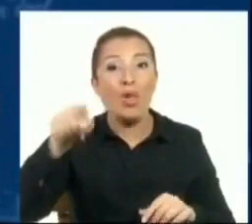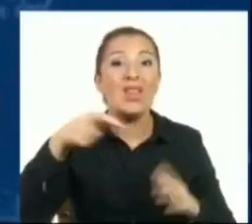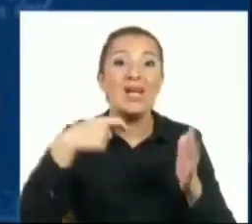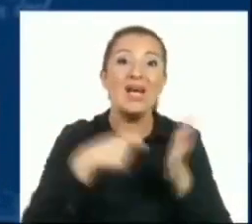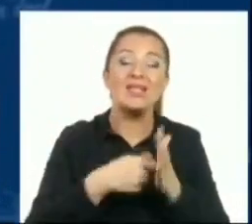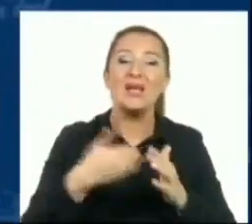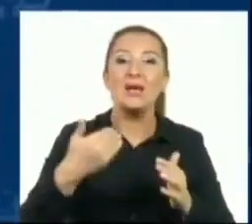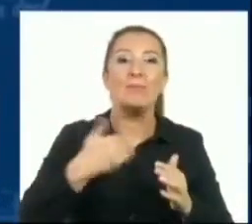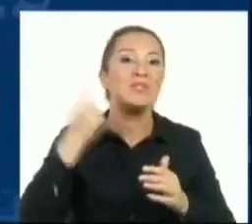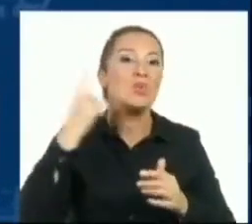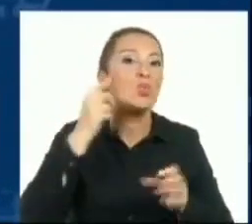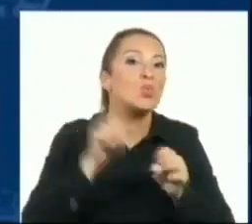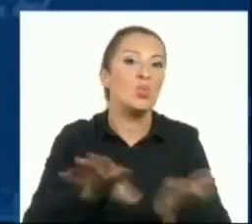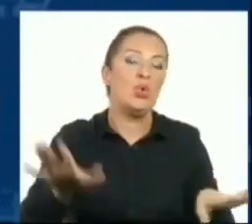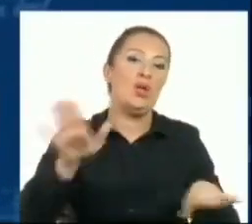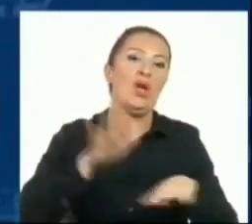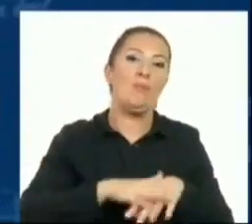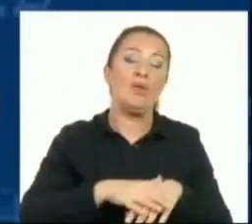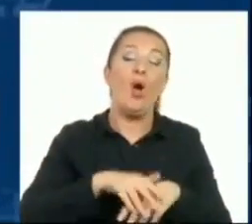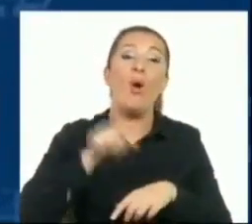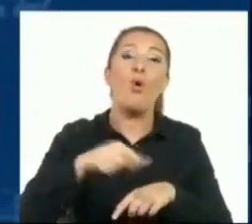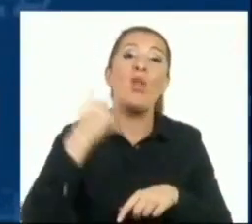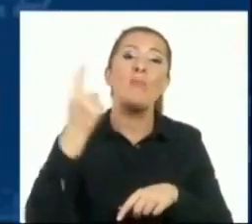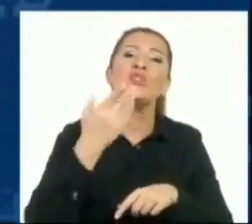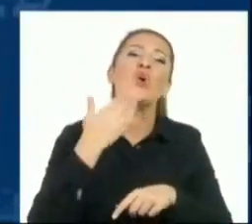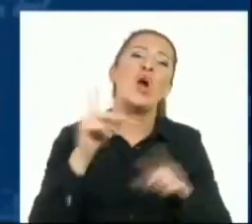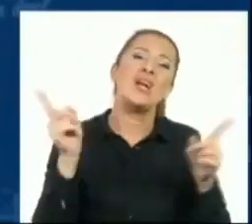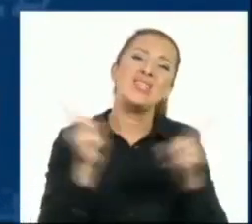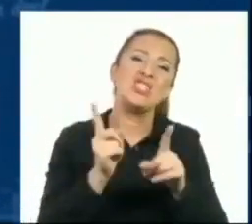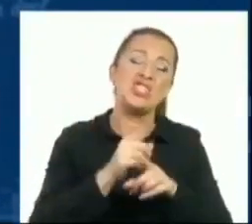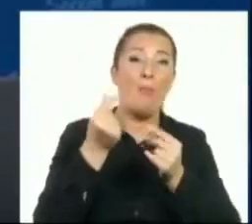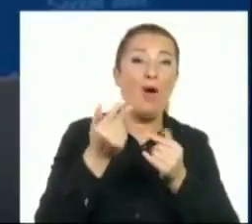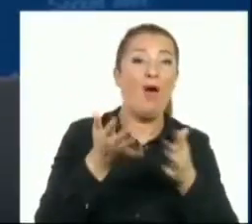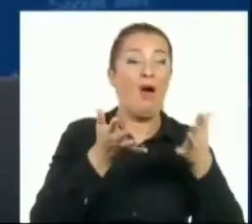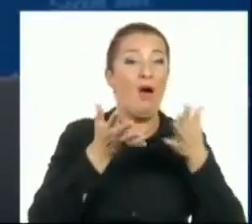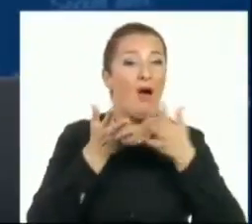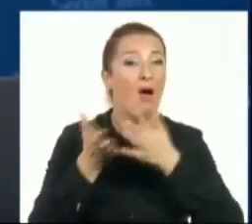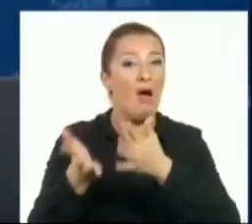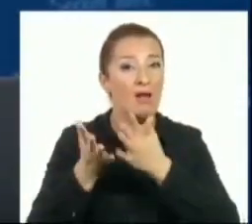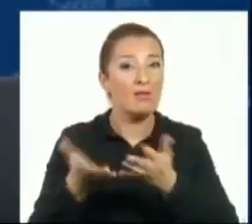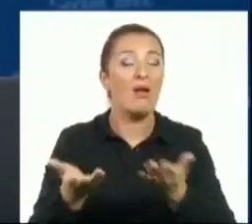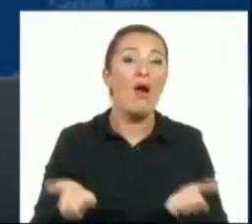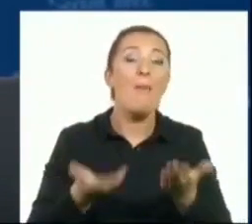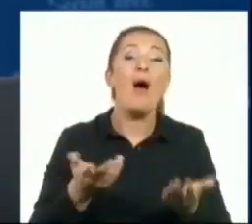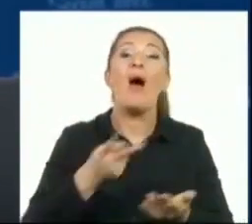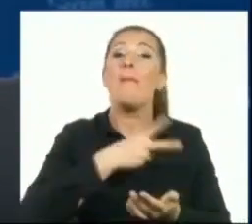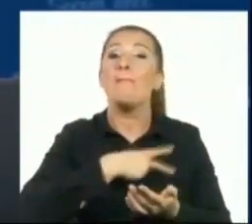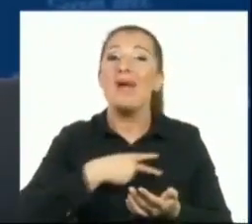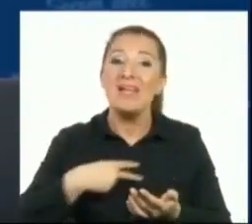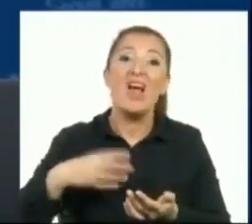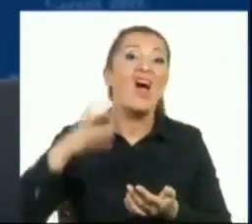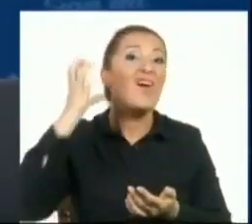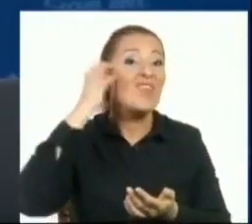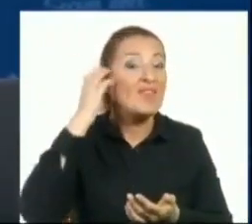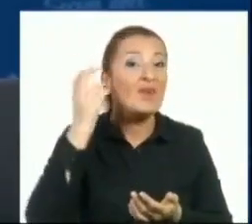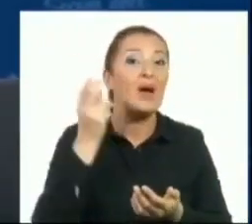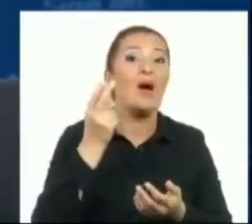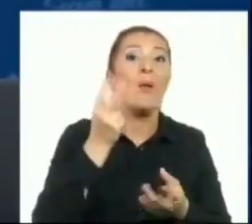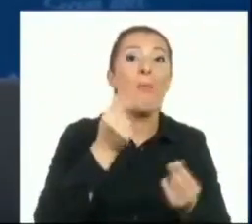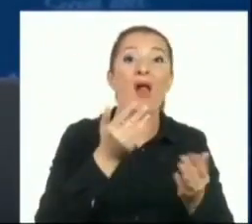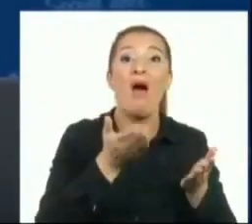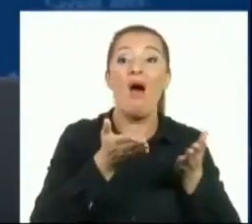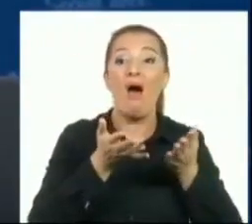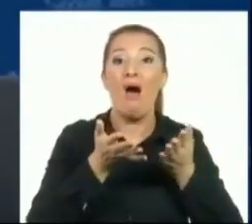zorunda kaldık. Böyle bir şey yok. Kısacası yalan. Zaten belediyeler vakıflara nakdi kaynak